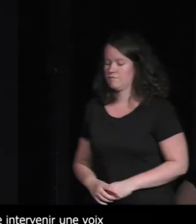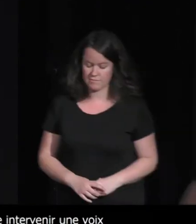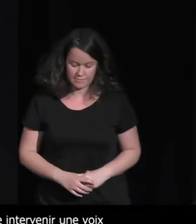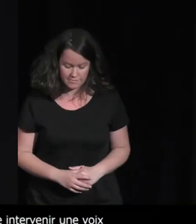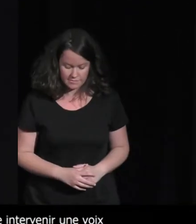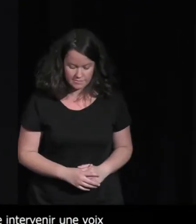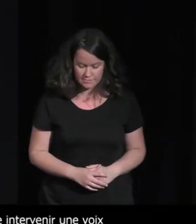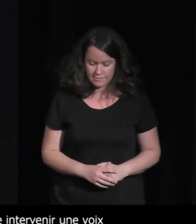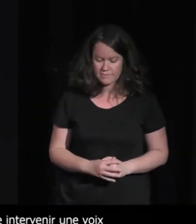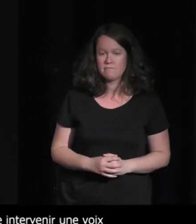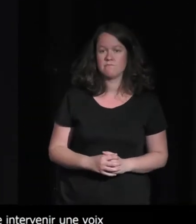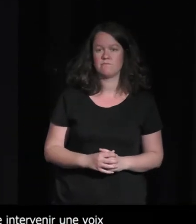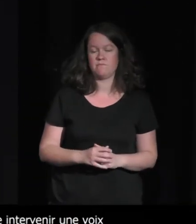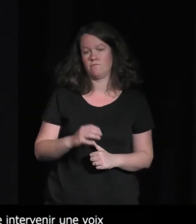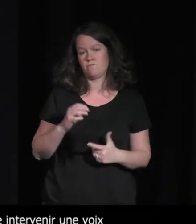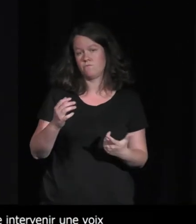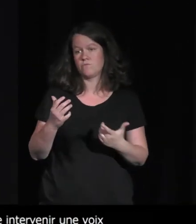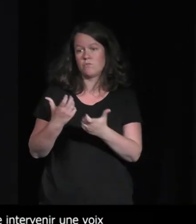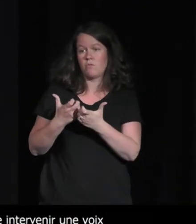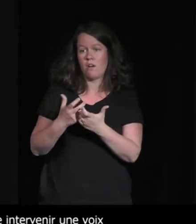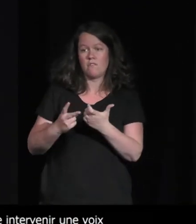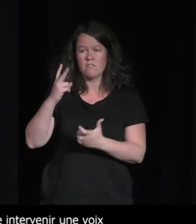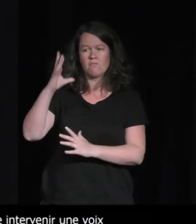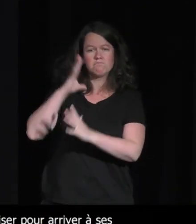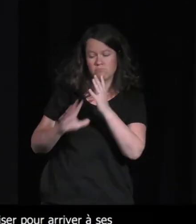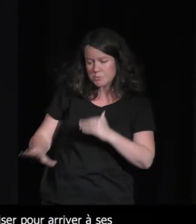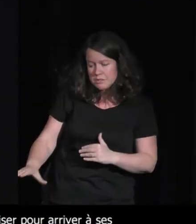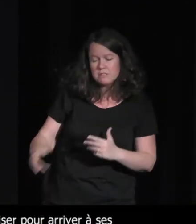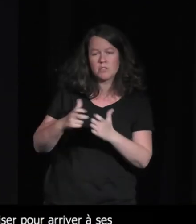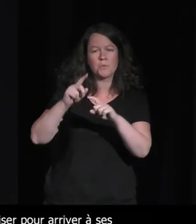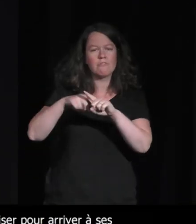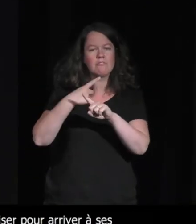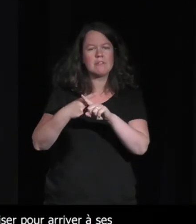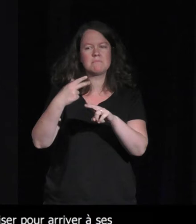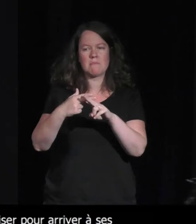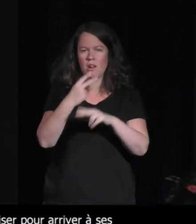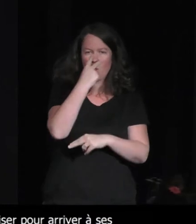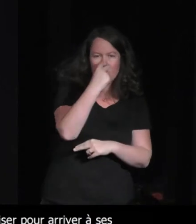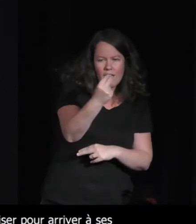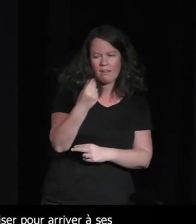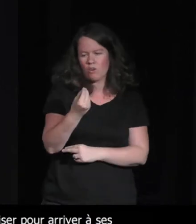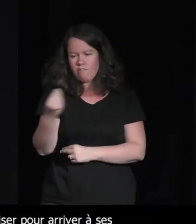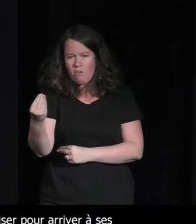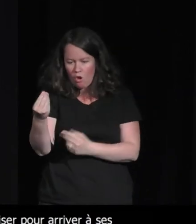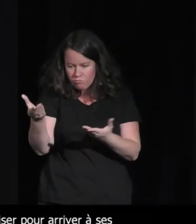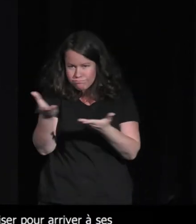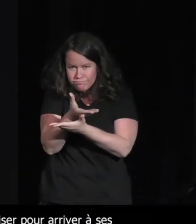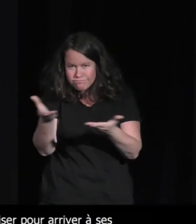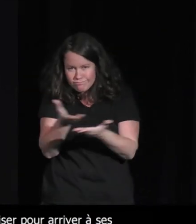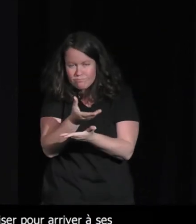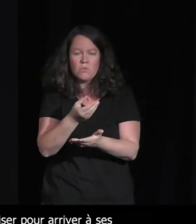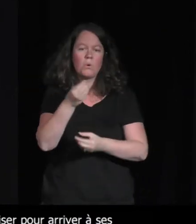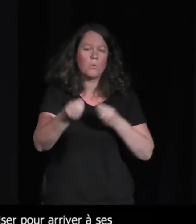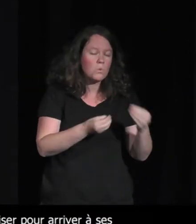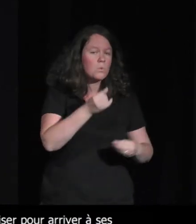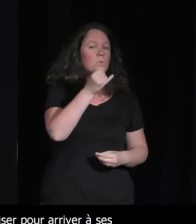j'ai vu des films comme le renard et l'enfant ou lu des livres comme le petit prince même si